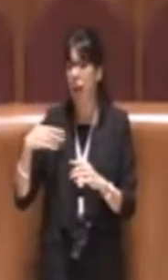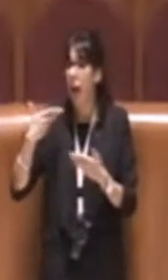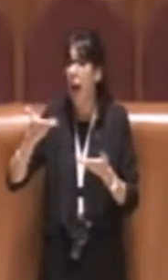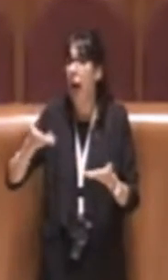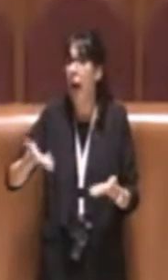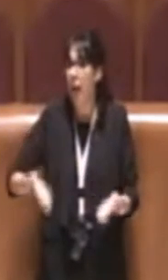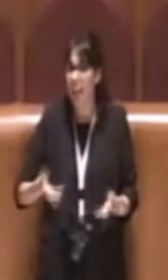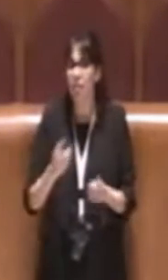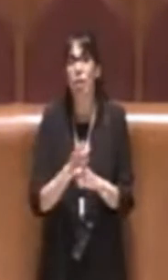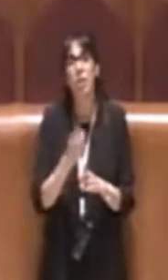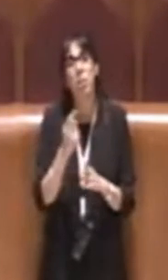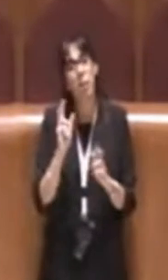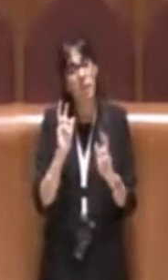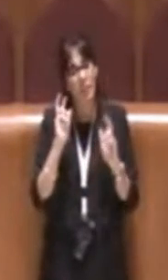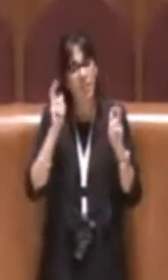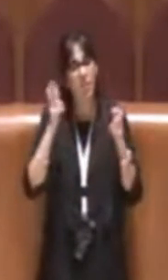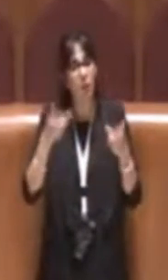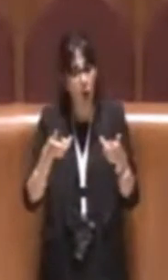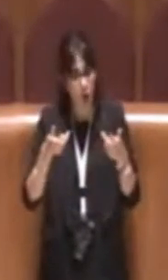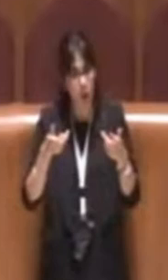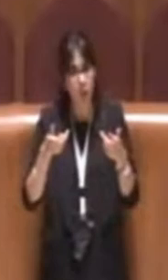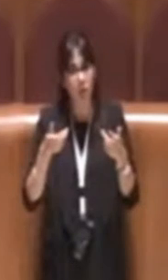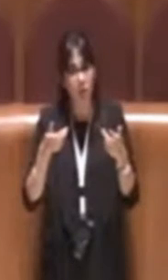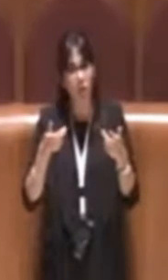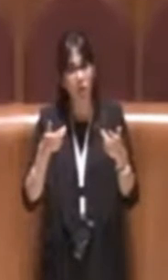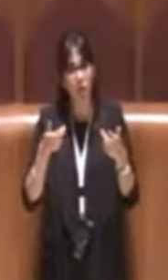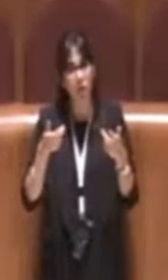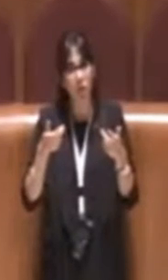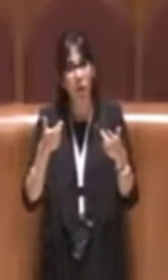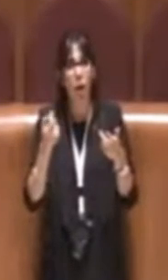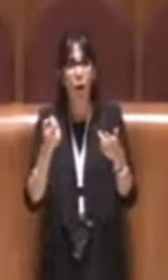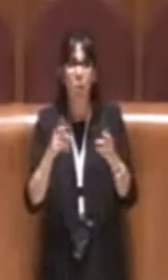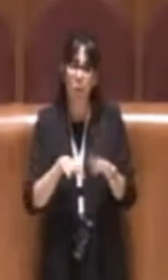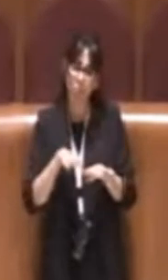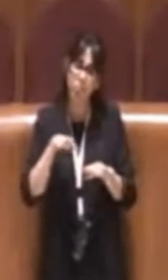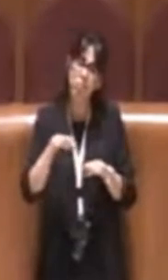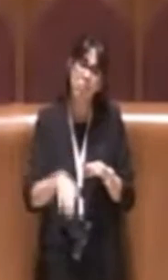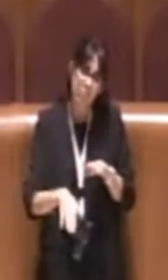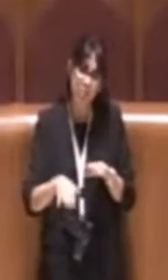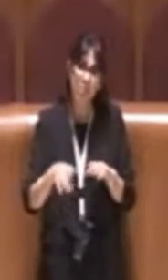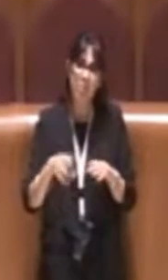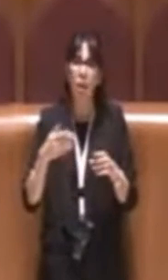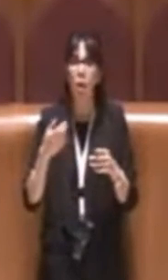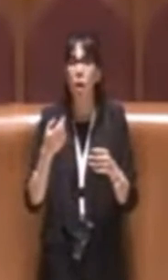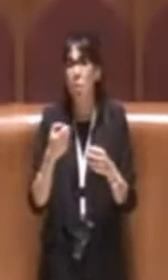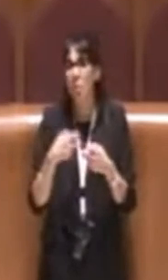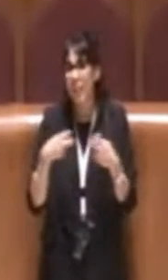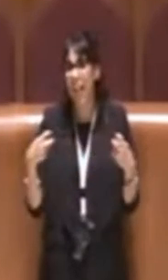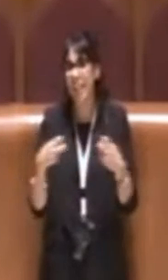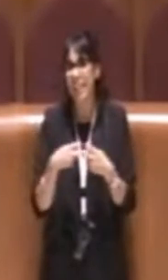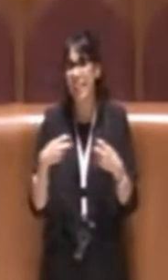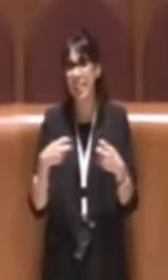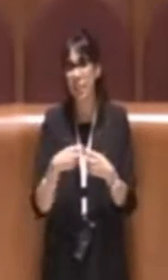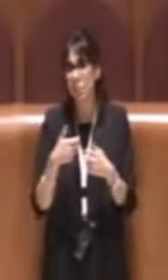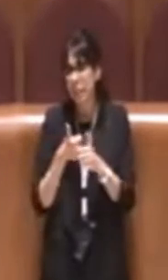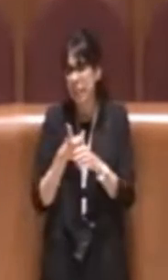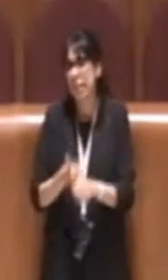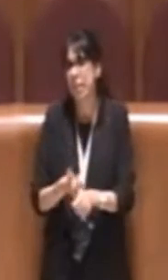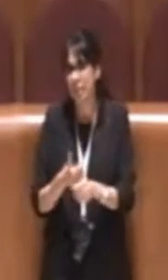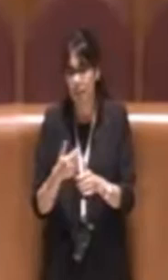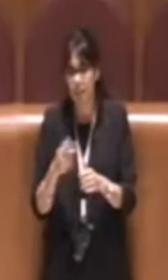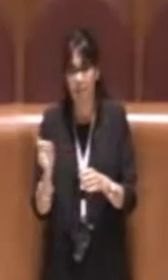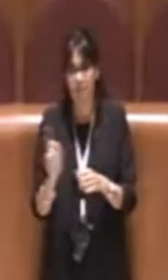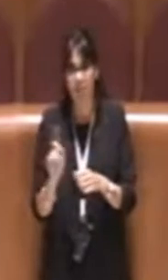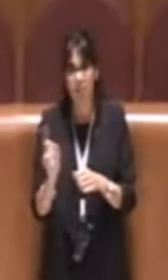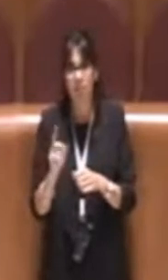sforzo e un passo in avanti tra l'altro in un'altra commissione urbanistica in cui si